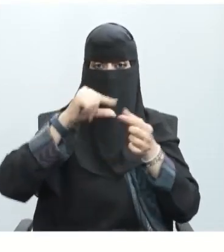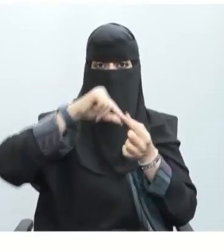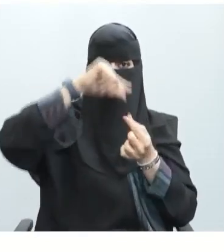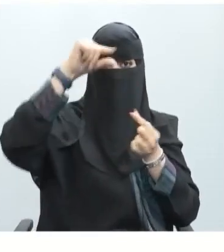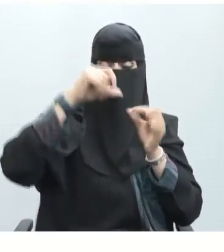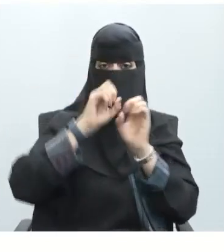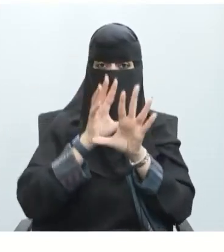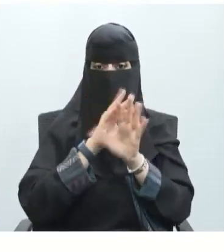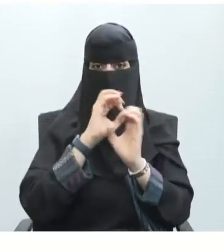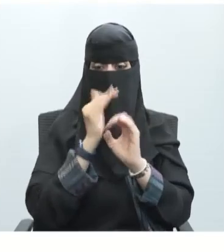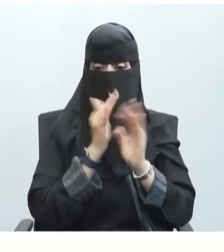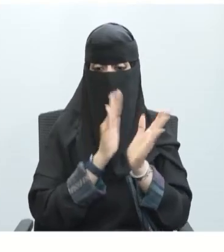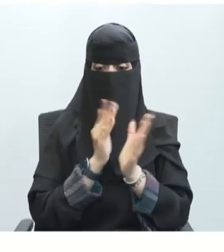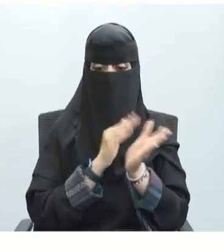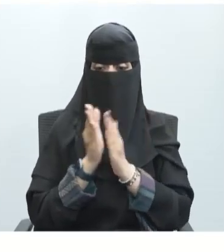العصبية